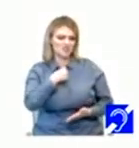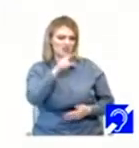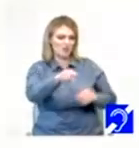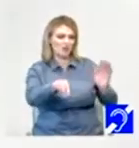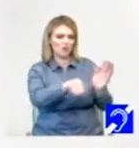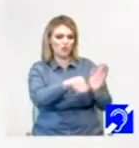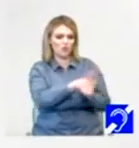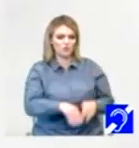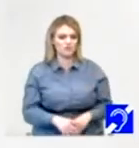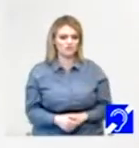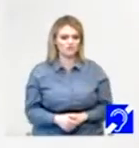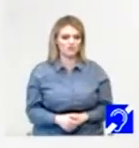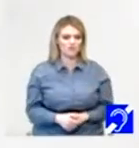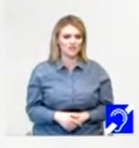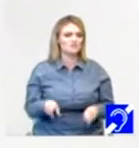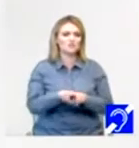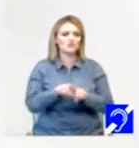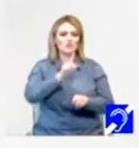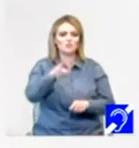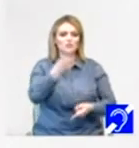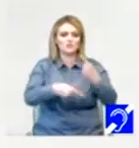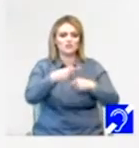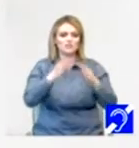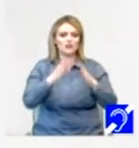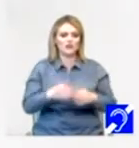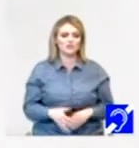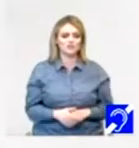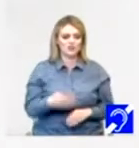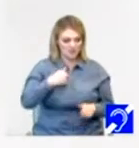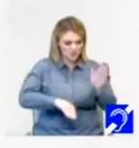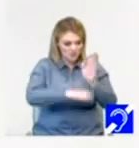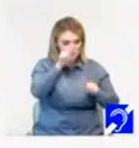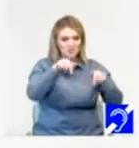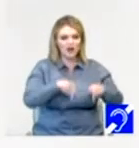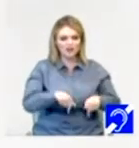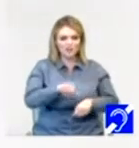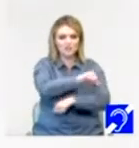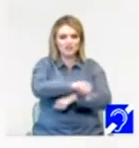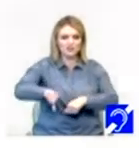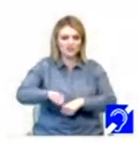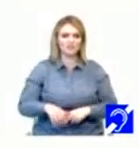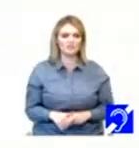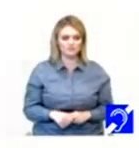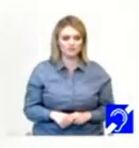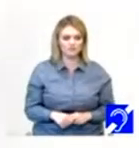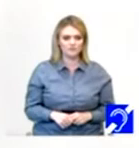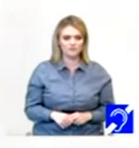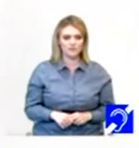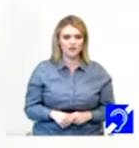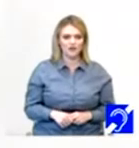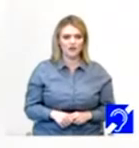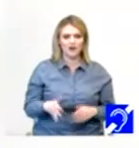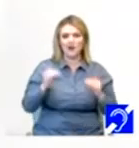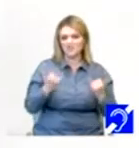acolo. Oricum nu mai venim acasă. De mici am fost crescuți cu dragoste pentru patrie. Acum